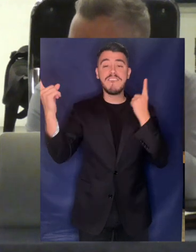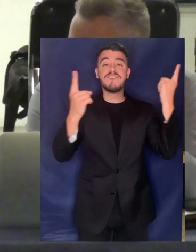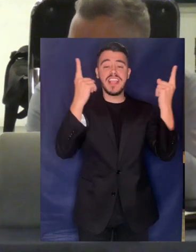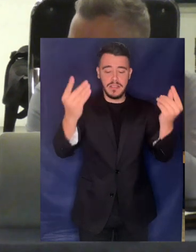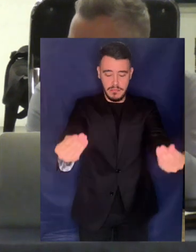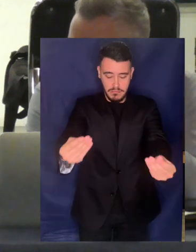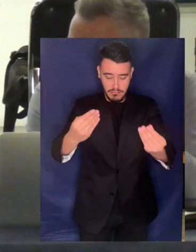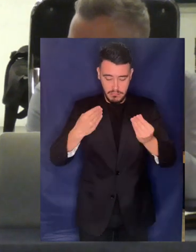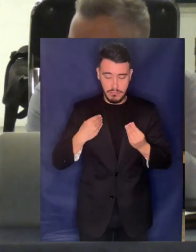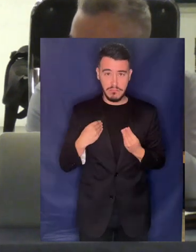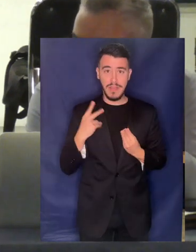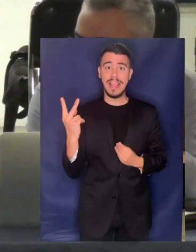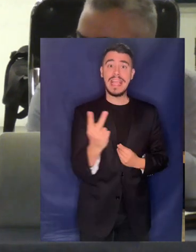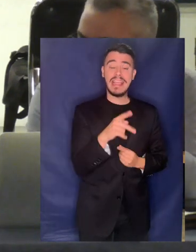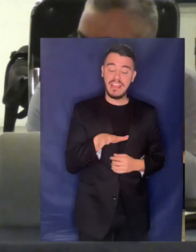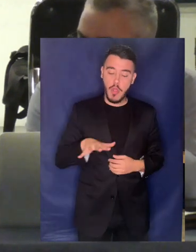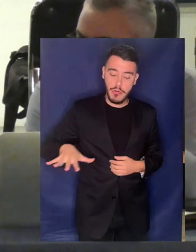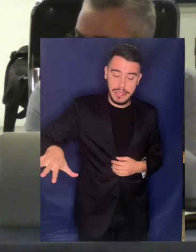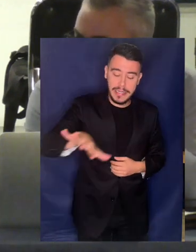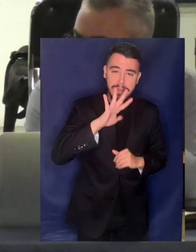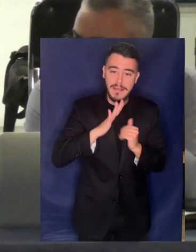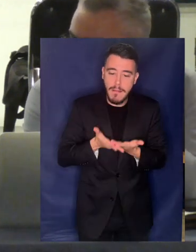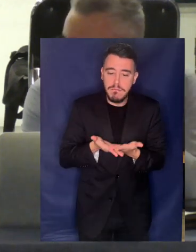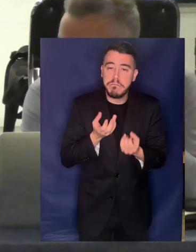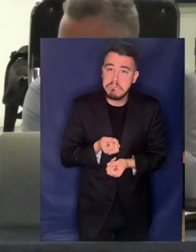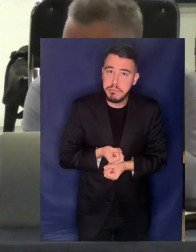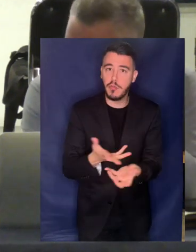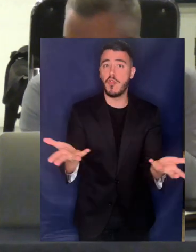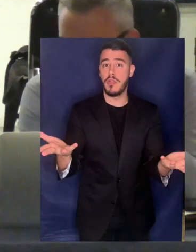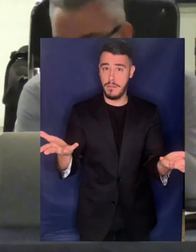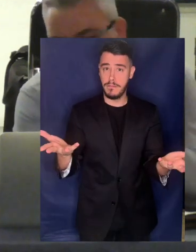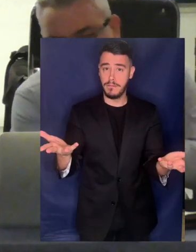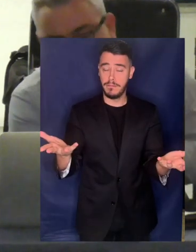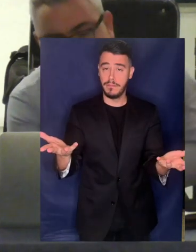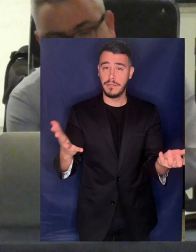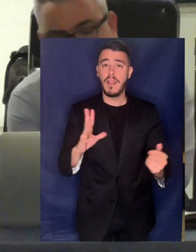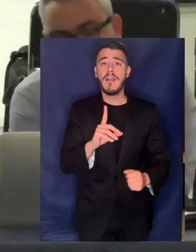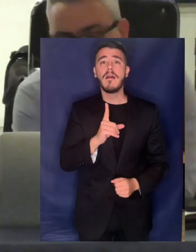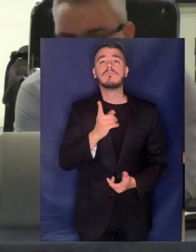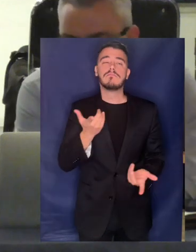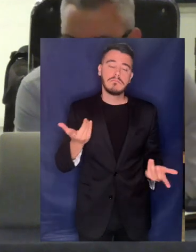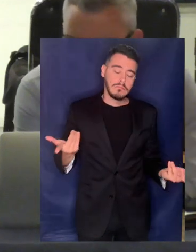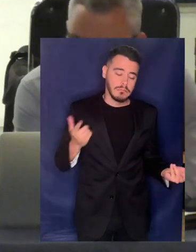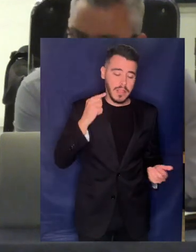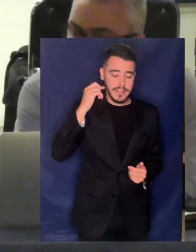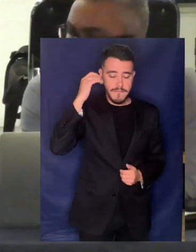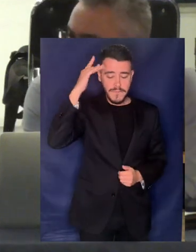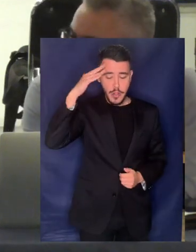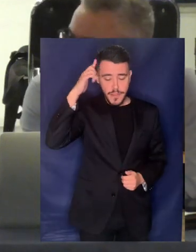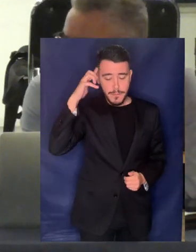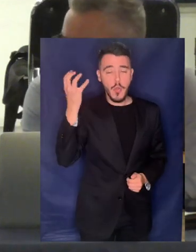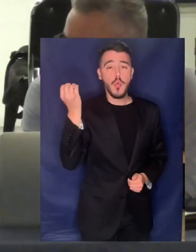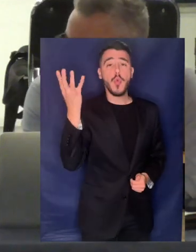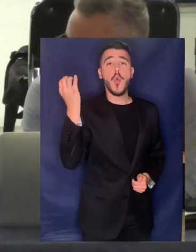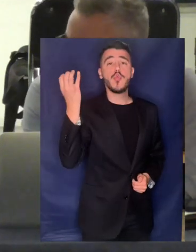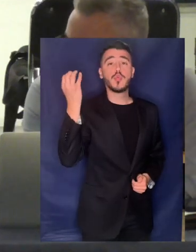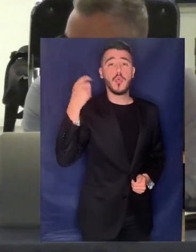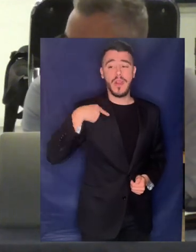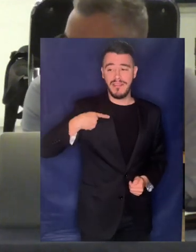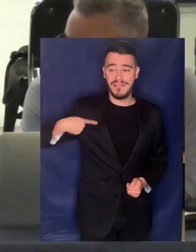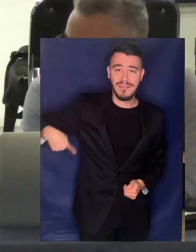αποτελεί και κοινωνικό αγαθό είναι μια αντίληψη που διατρέχει και την